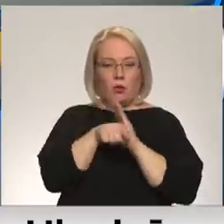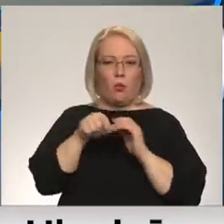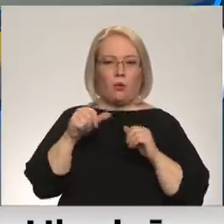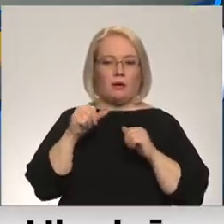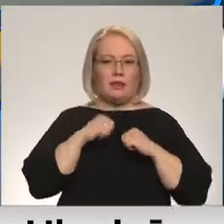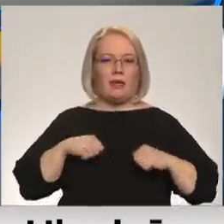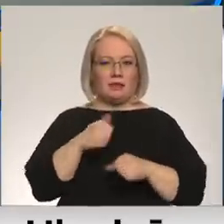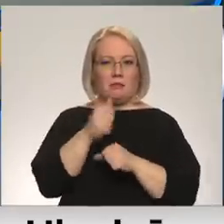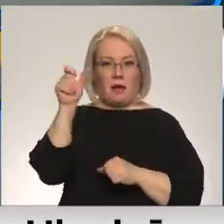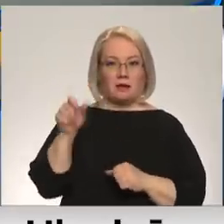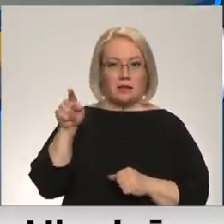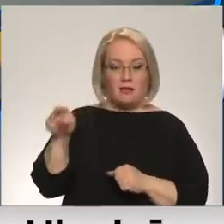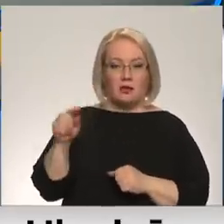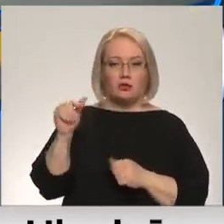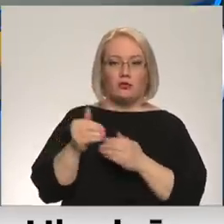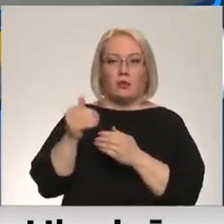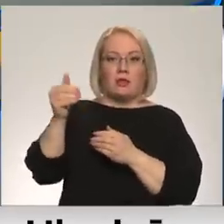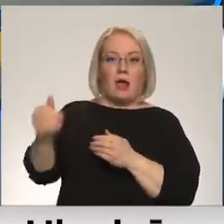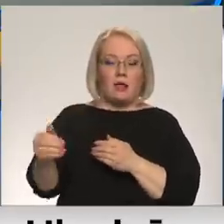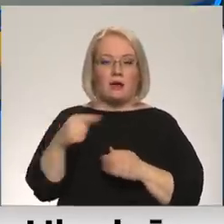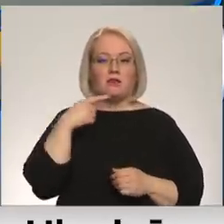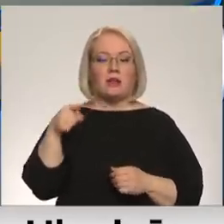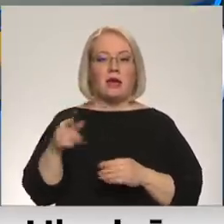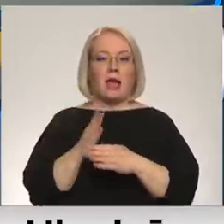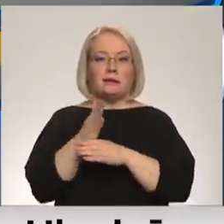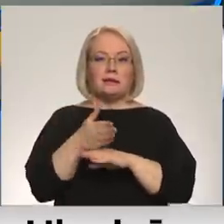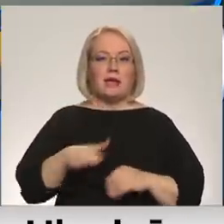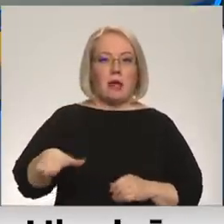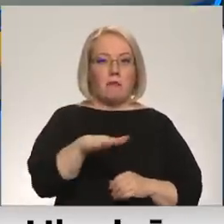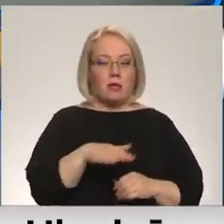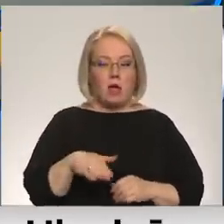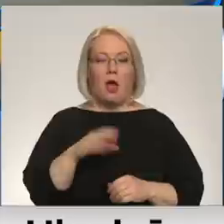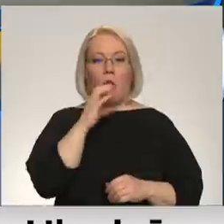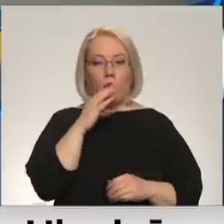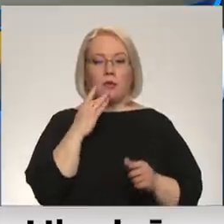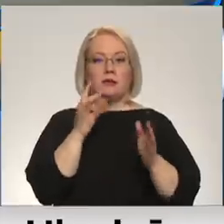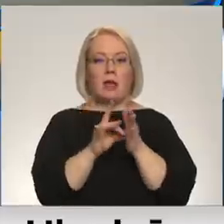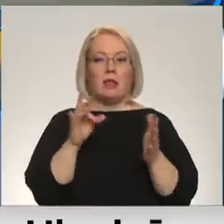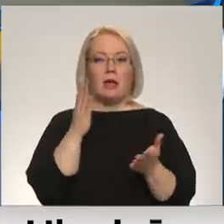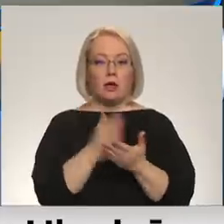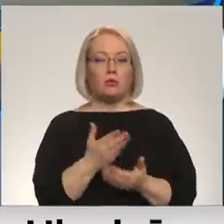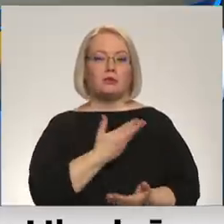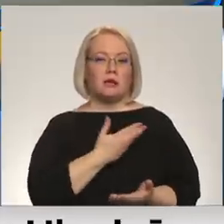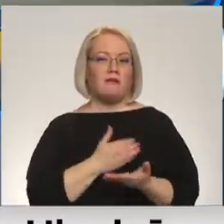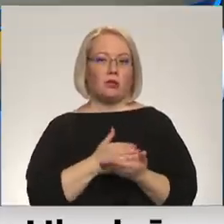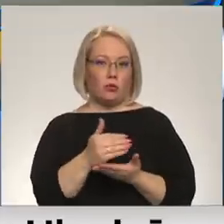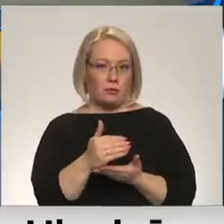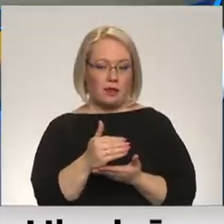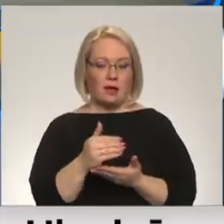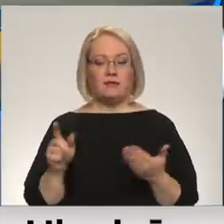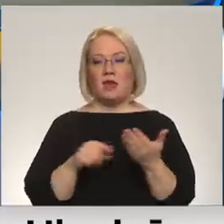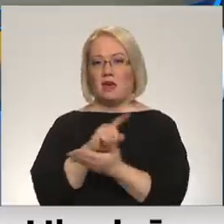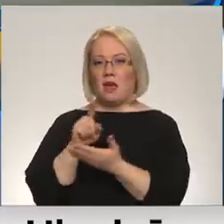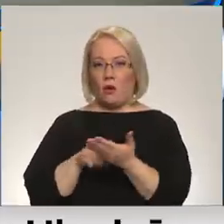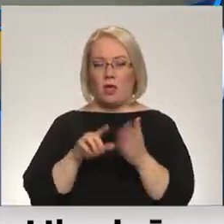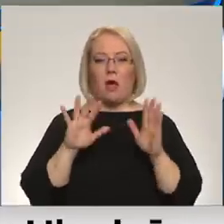pozīcijā, šobrīd viņš ir nedaudz tālāk. Tur šajā ciematā ir ūdens, elektrība un dzīvi turpinās būtībā. Jā, bet runājot par